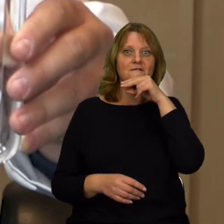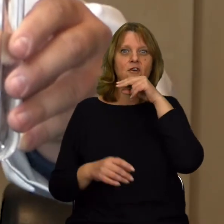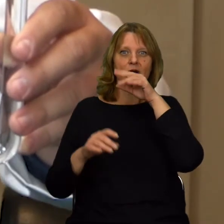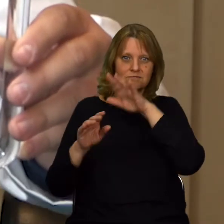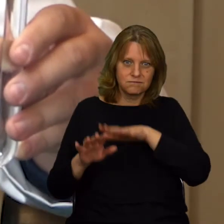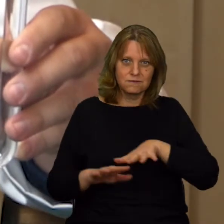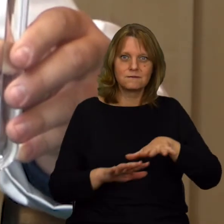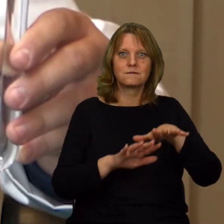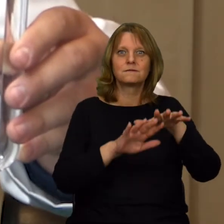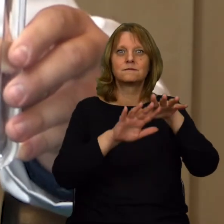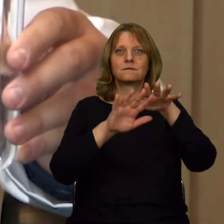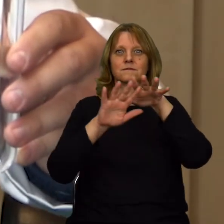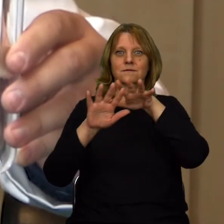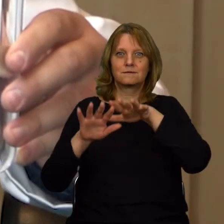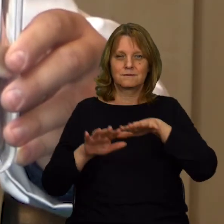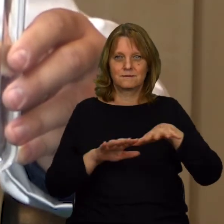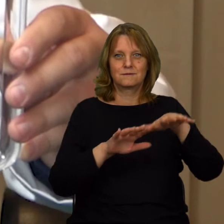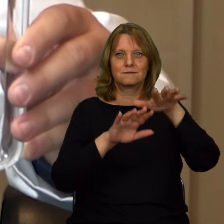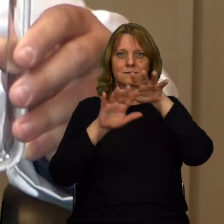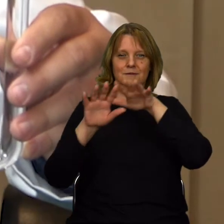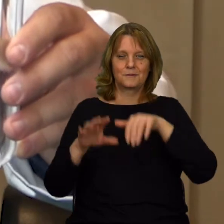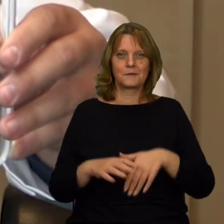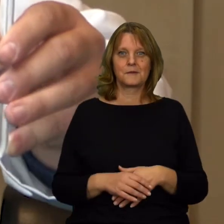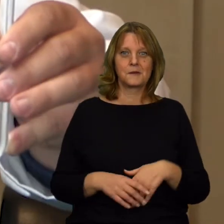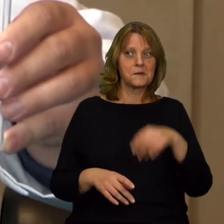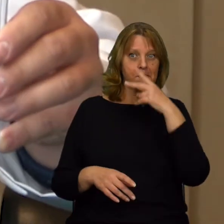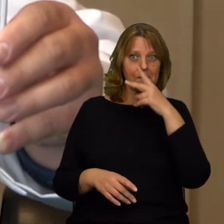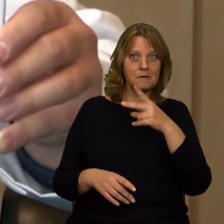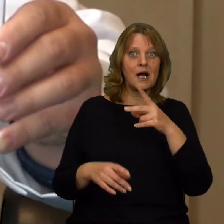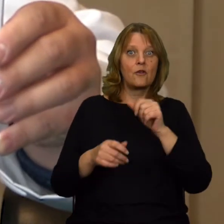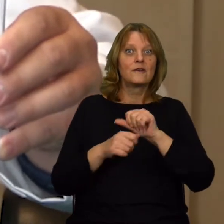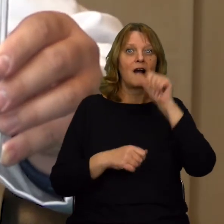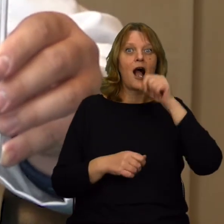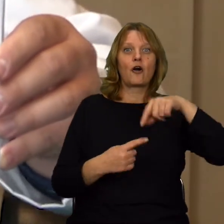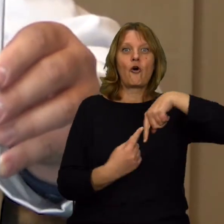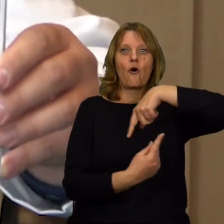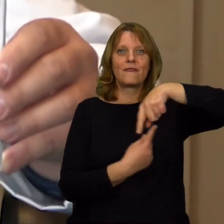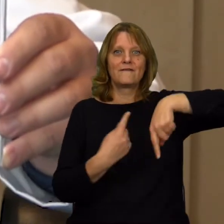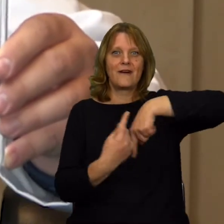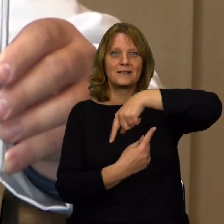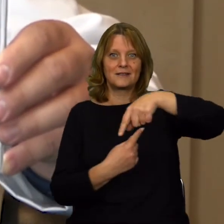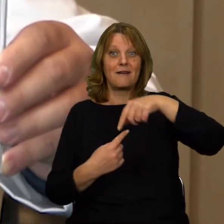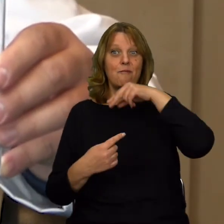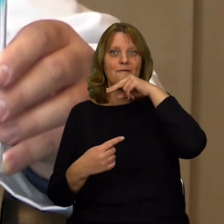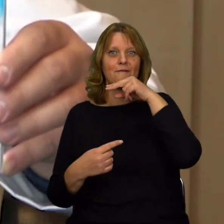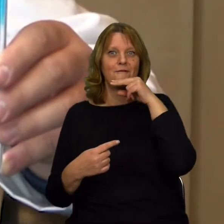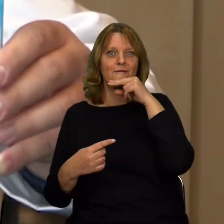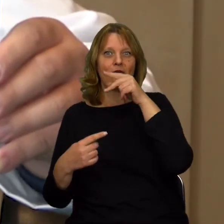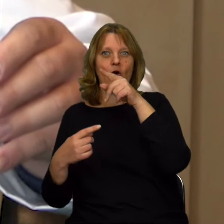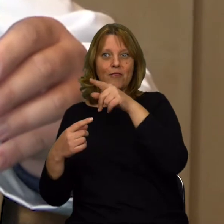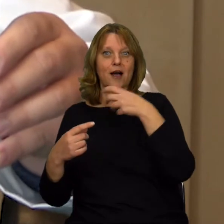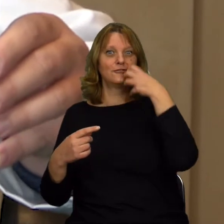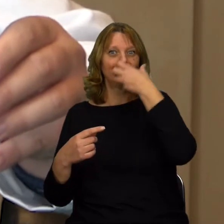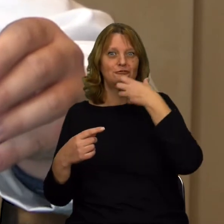wodę właśnie, gdyby zaczęła się odnosić. Nagle pojawia się konwekcja związana z tym, że woda w tym